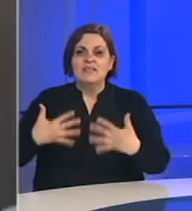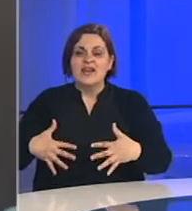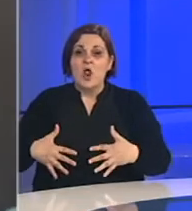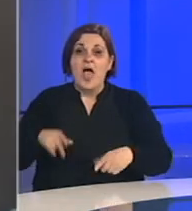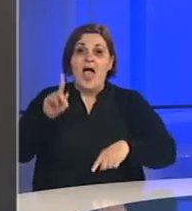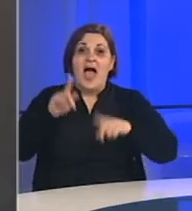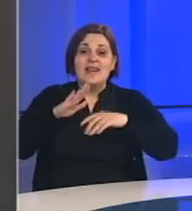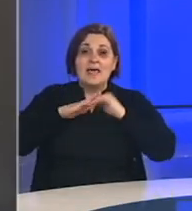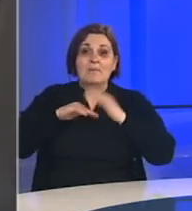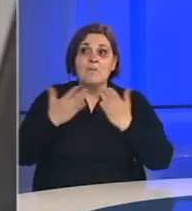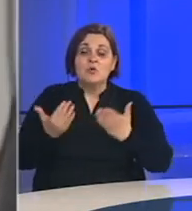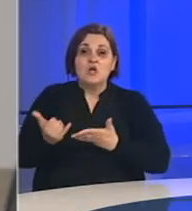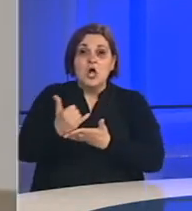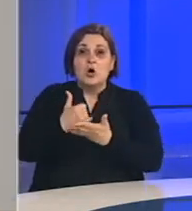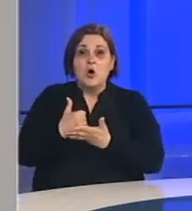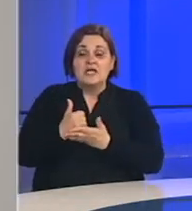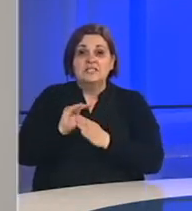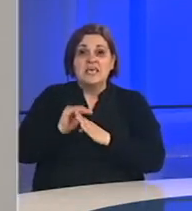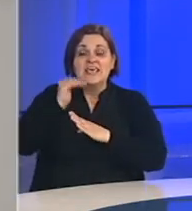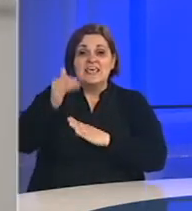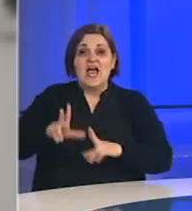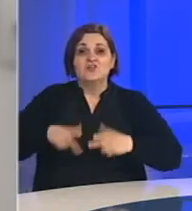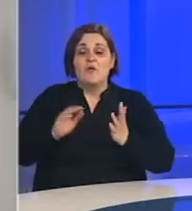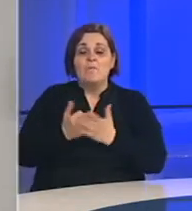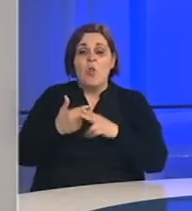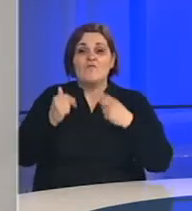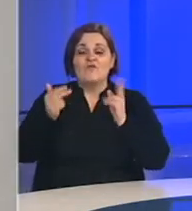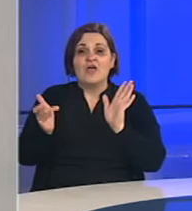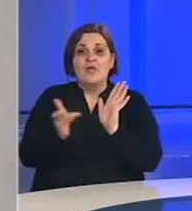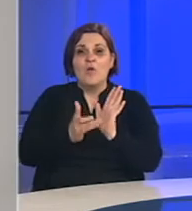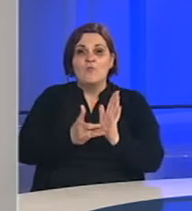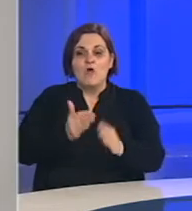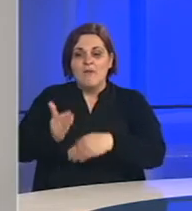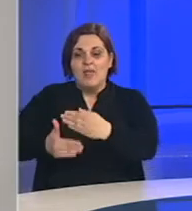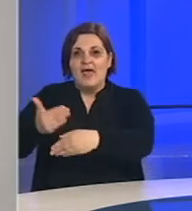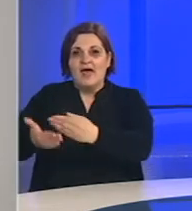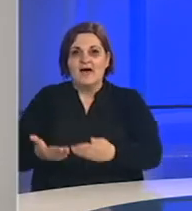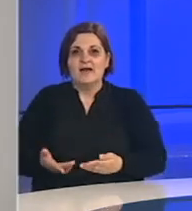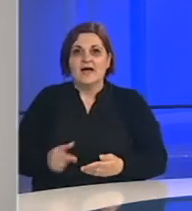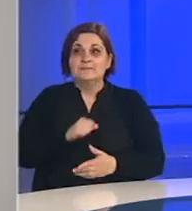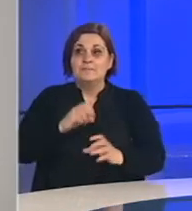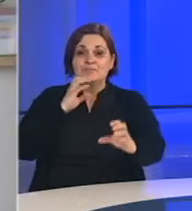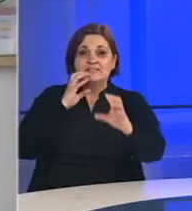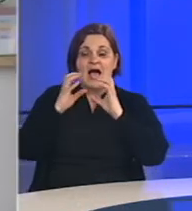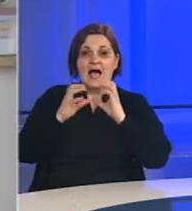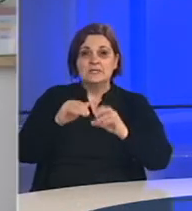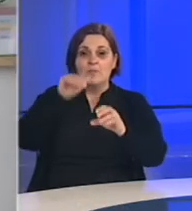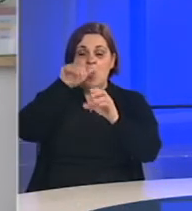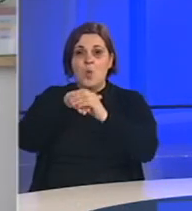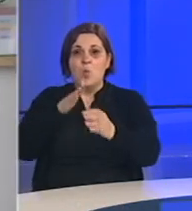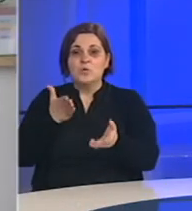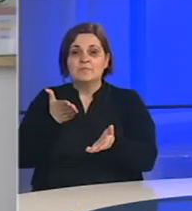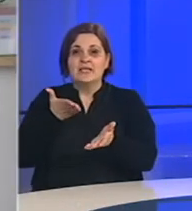a neke prakse će se moći upotrebljavati i nakon što se život ponovo vrati u normalne tokove. Sad sama komunikacija unutar